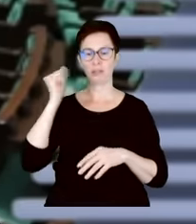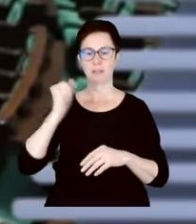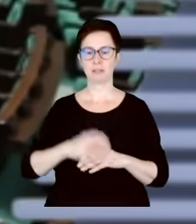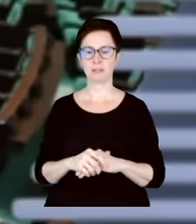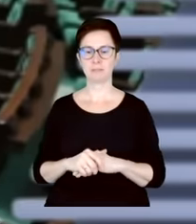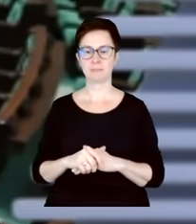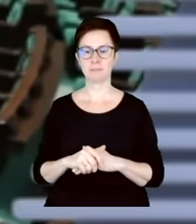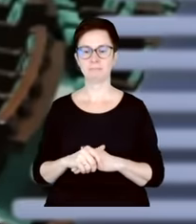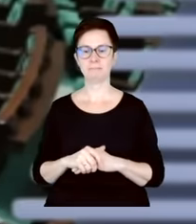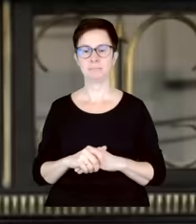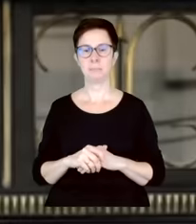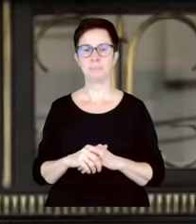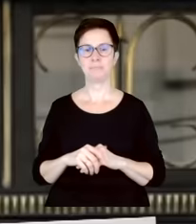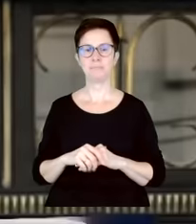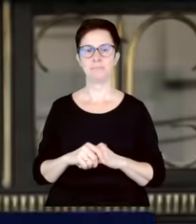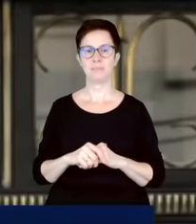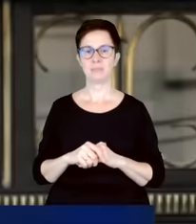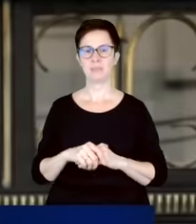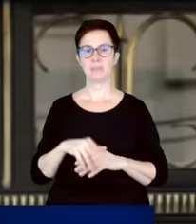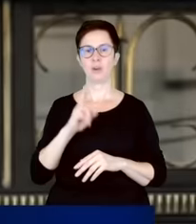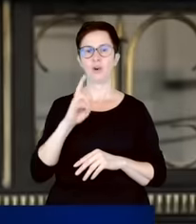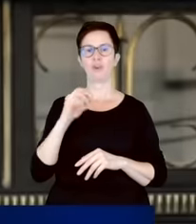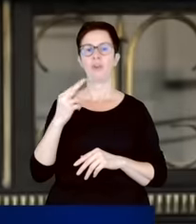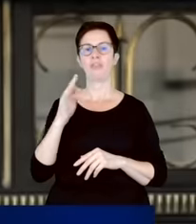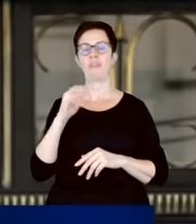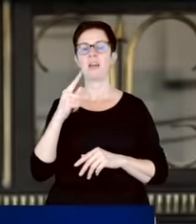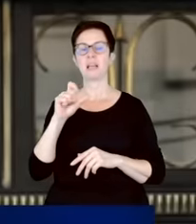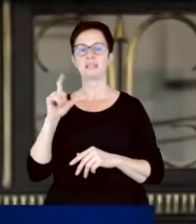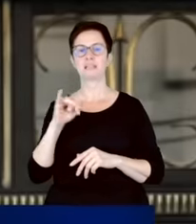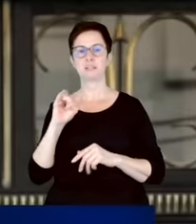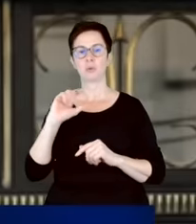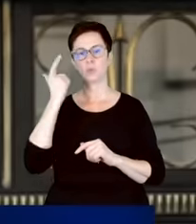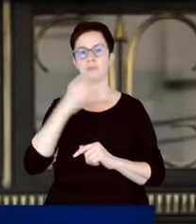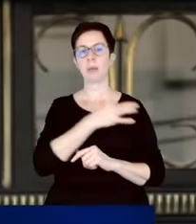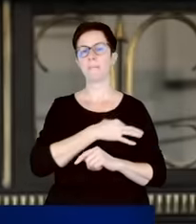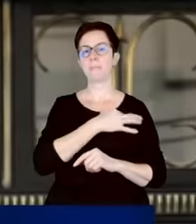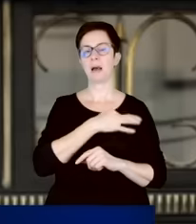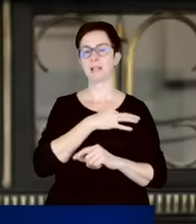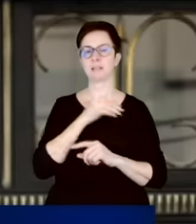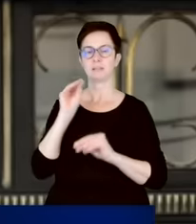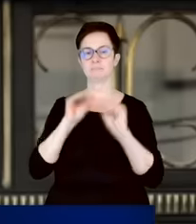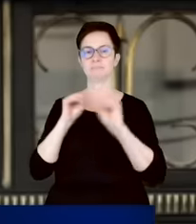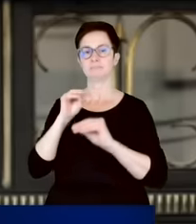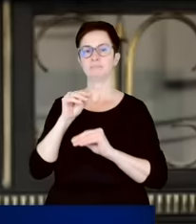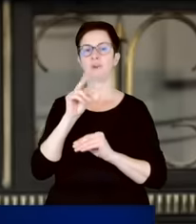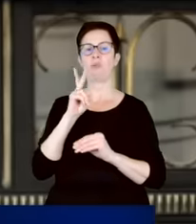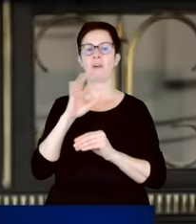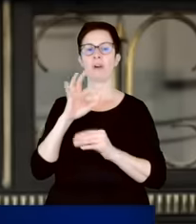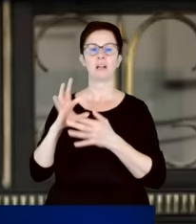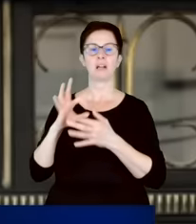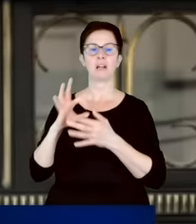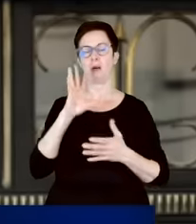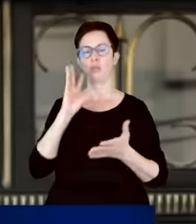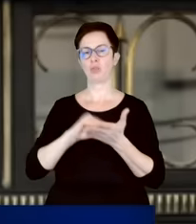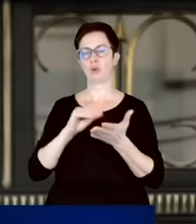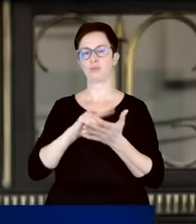wybrzmiały argumenty. Konfederacja, czy szczególnie partie składowe Konfederacji mają doświadczenia z ministrem